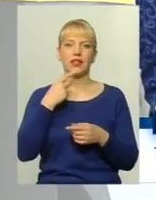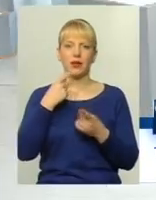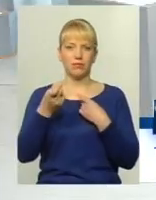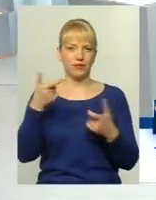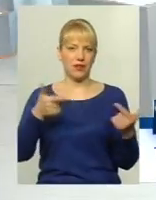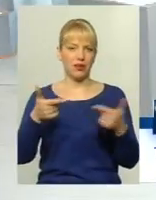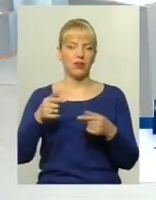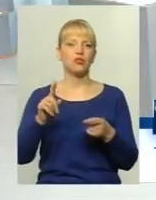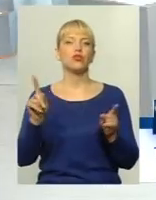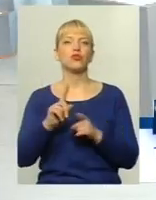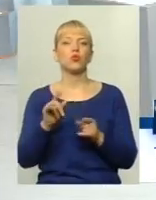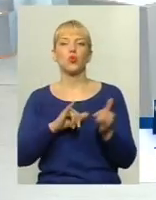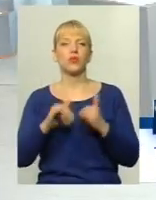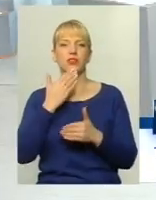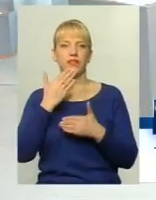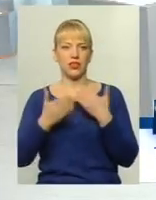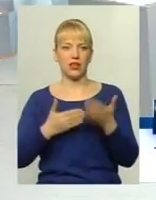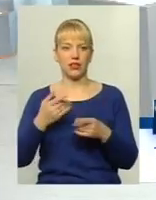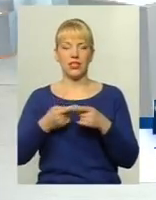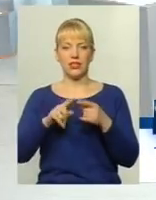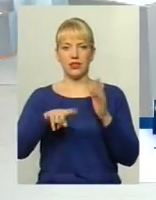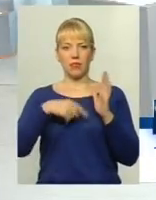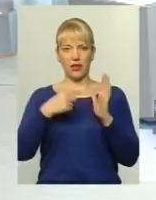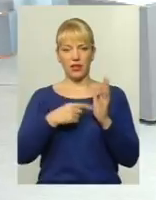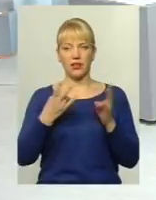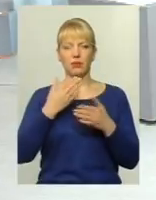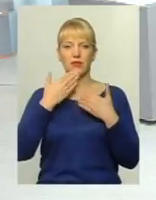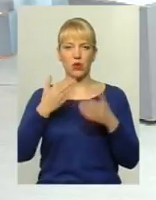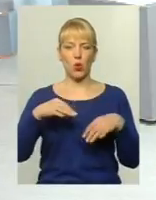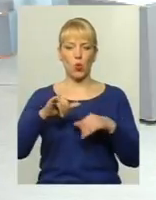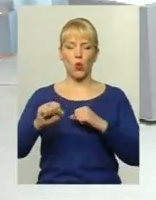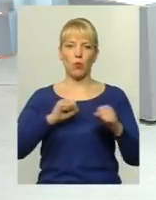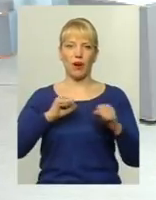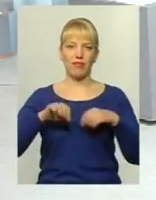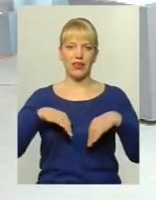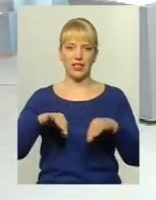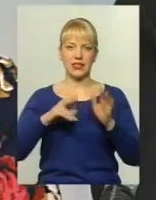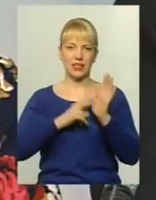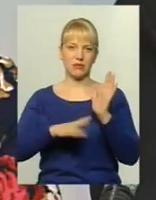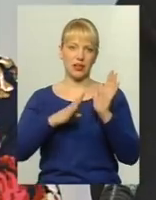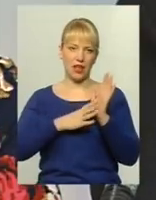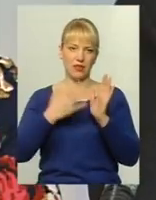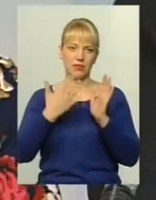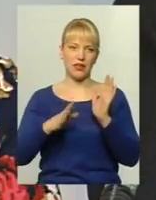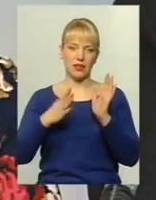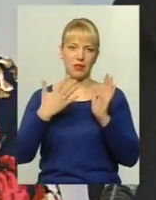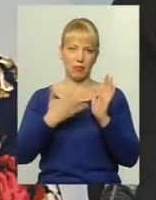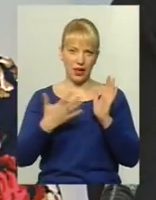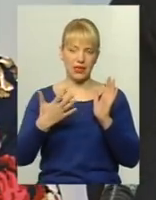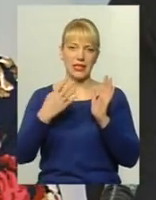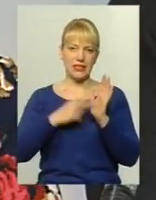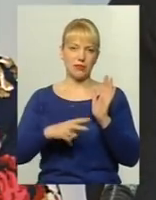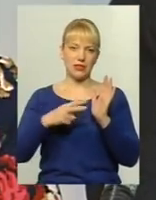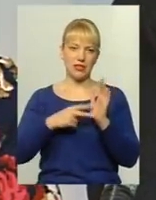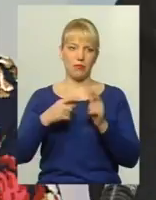Куди звертатися? Поданне питання безпосередньо звертатися до управління транспорту Телефон 79 55 77